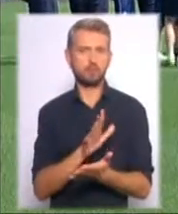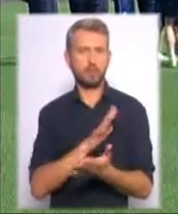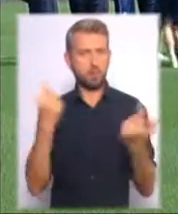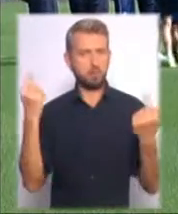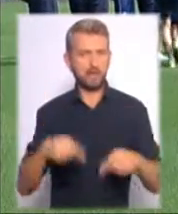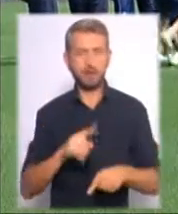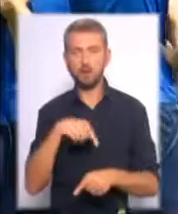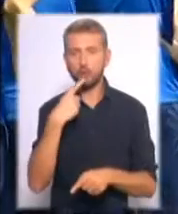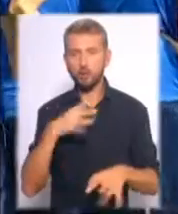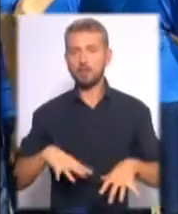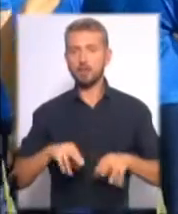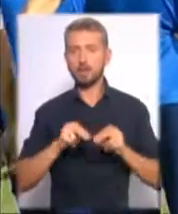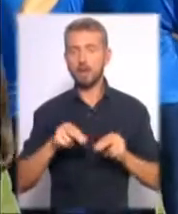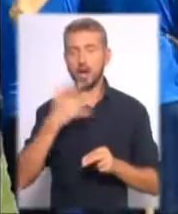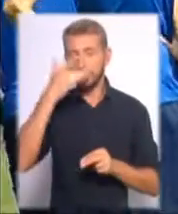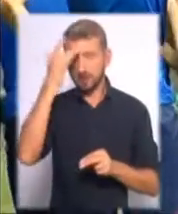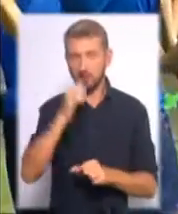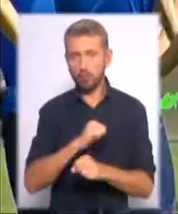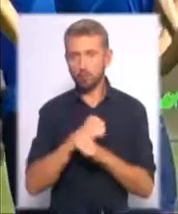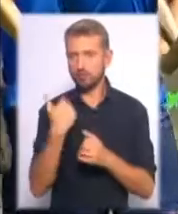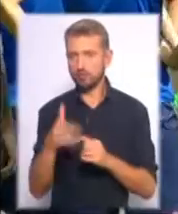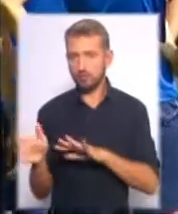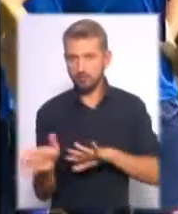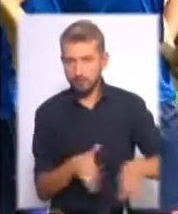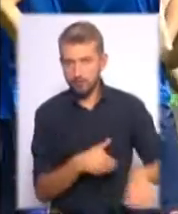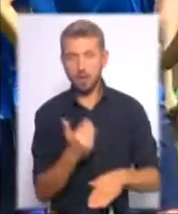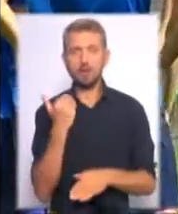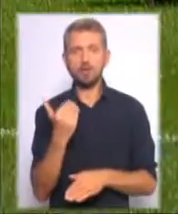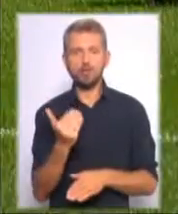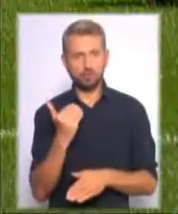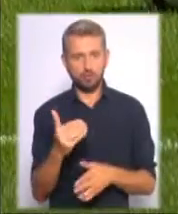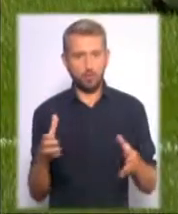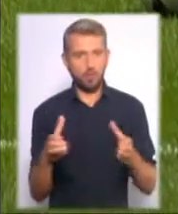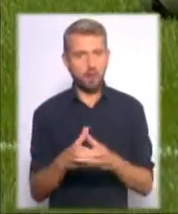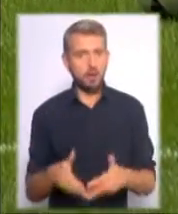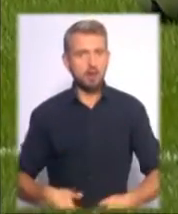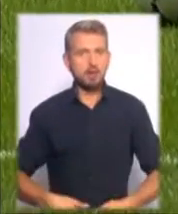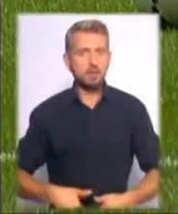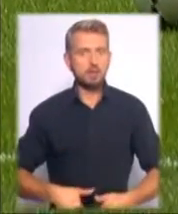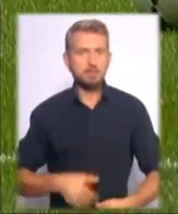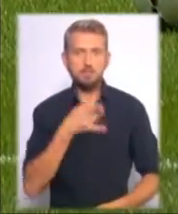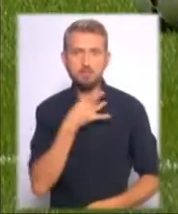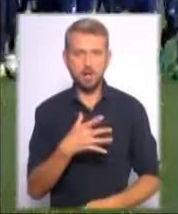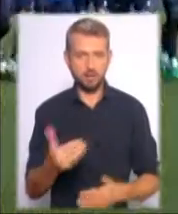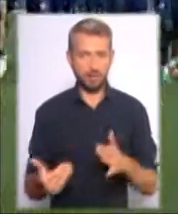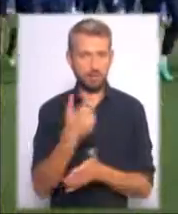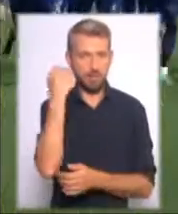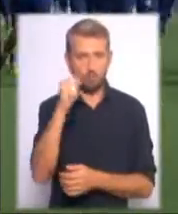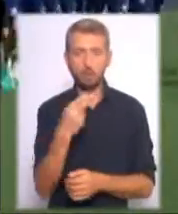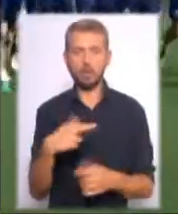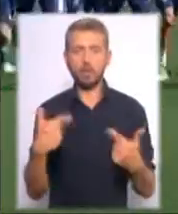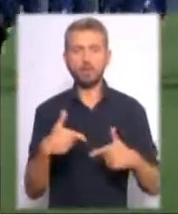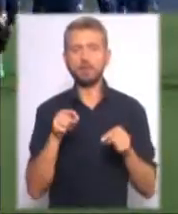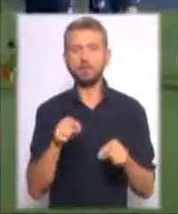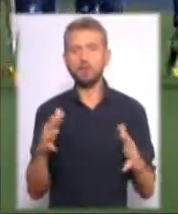коуча ісландців, літній відпочинок позаду, і його підопічні зголодніли до нових перемог. На жаль, для гостей у цьому матчі не